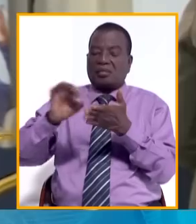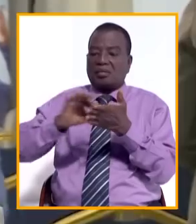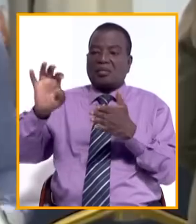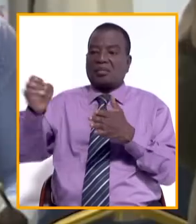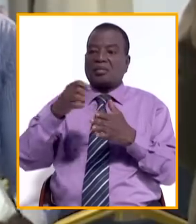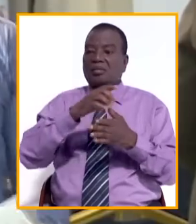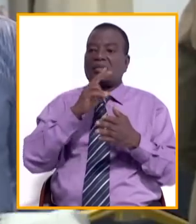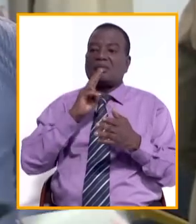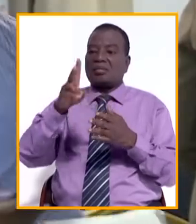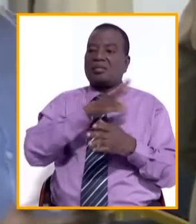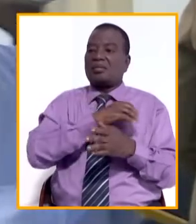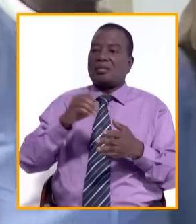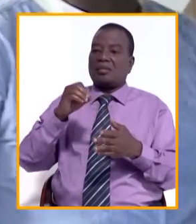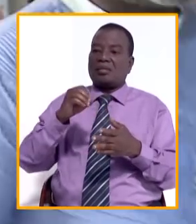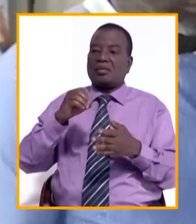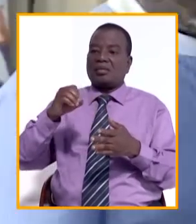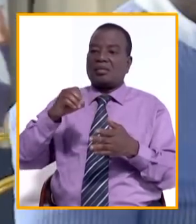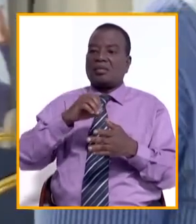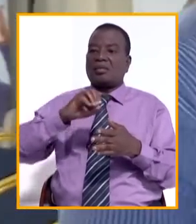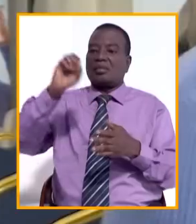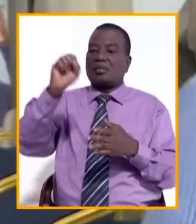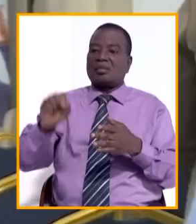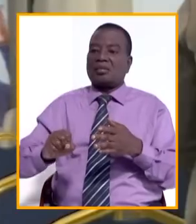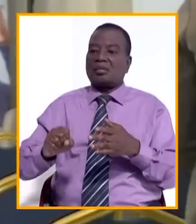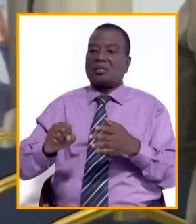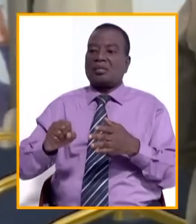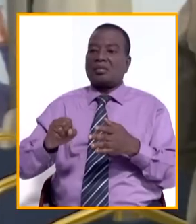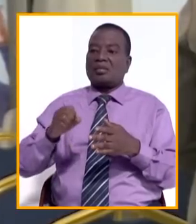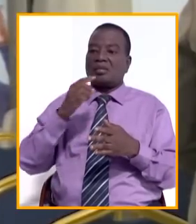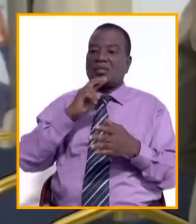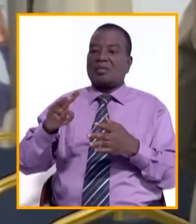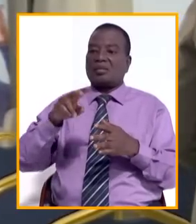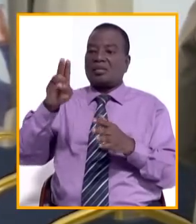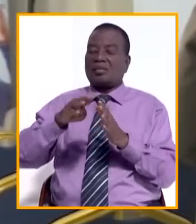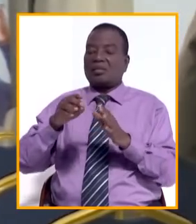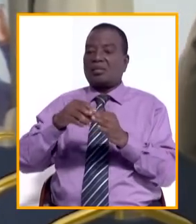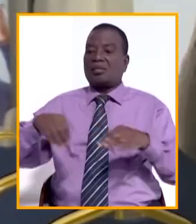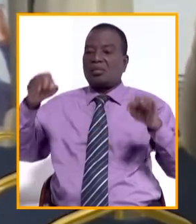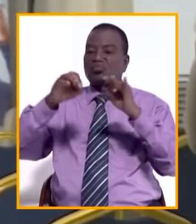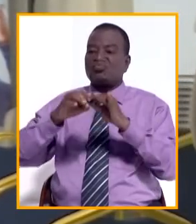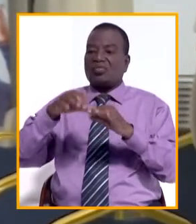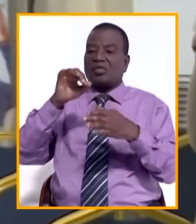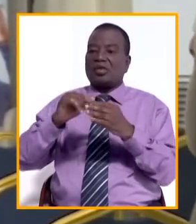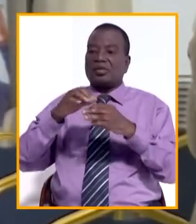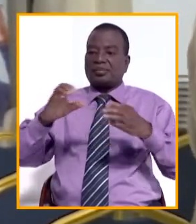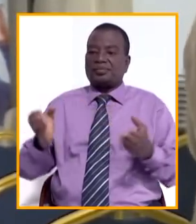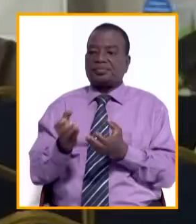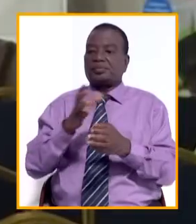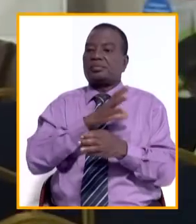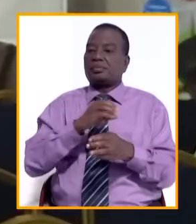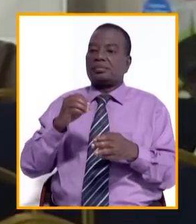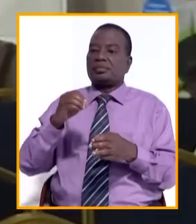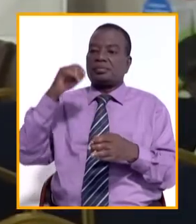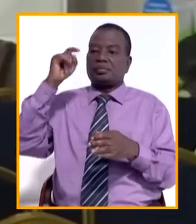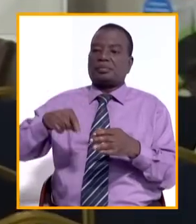et rigoureuse. Une autre solution, c'est de vraiment organiser la coopérative, d'avoir une très bonne gouvernance au niveau de la coopérative.